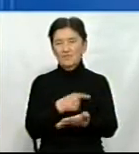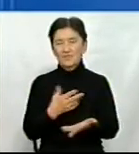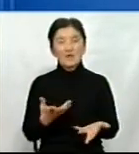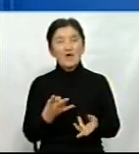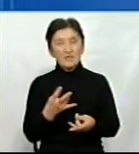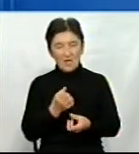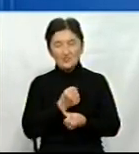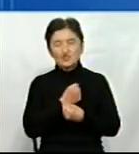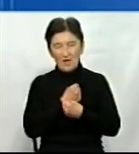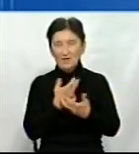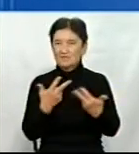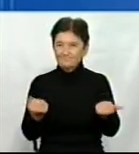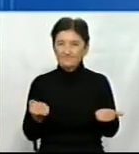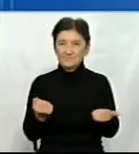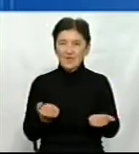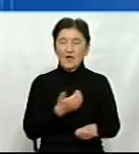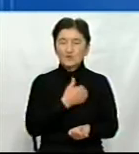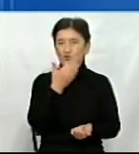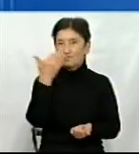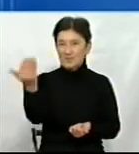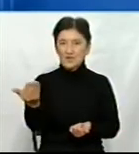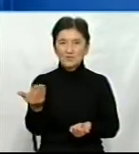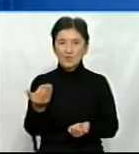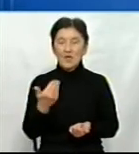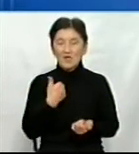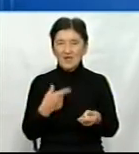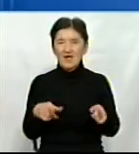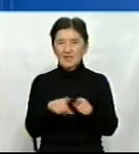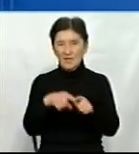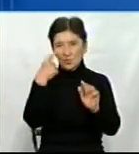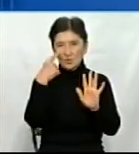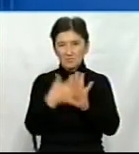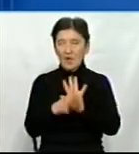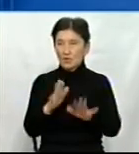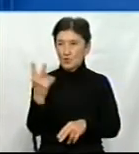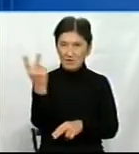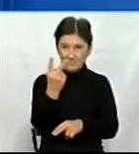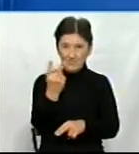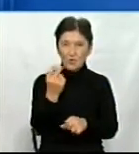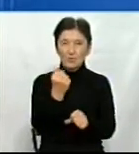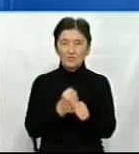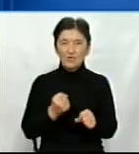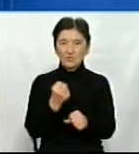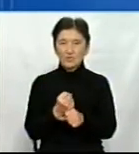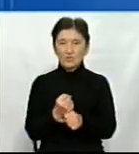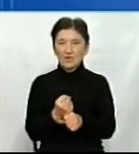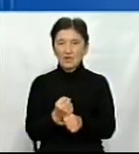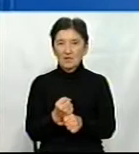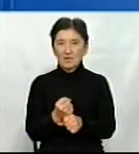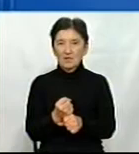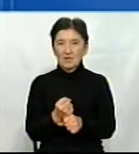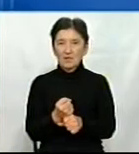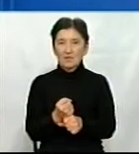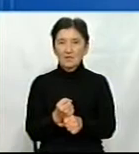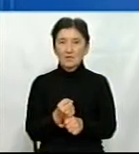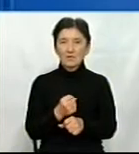жаль, звичайно. Але ще хочу запитати вас. Я так зрозуміла, що ви лише двоє працюєте на цьому проєкті. Тобто сам